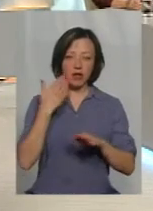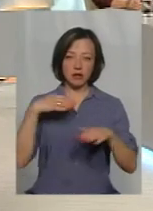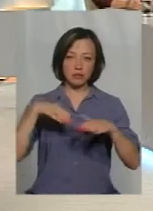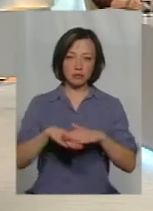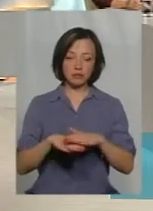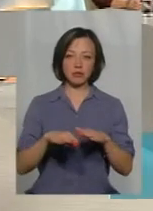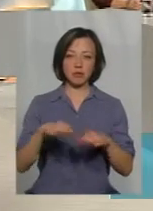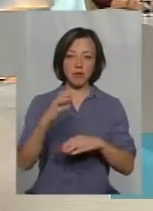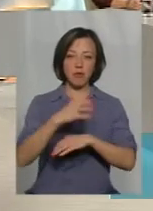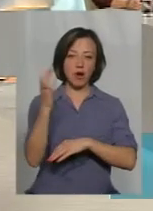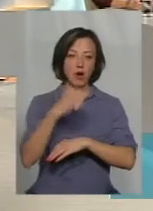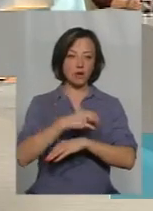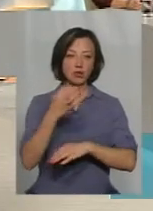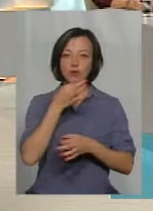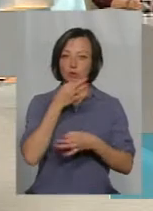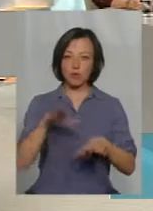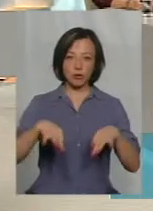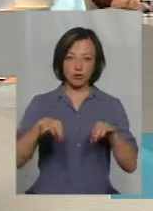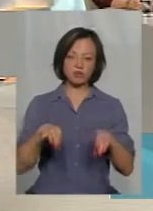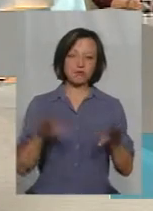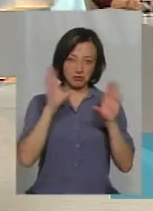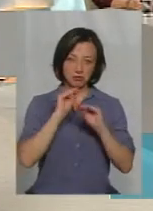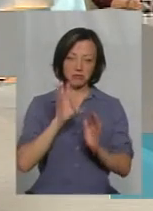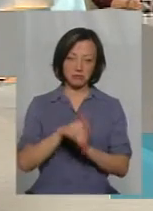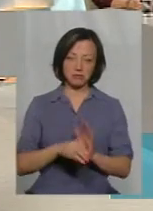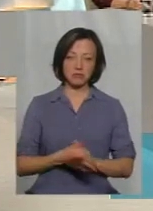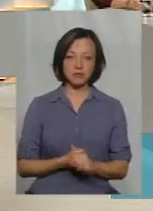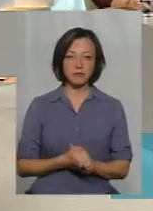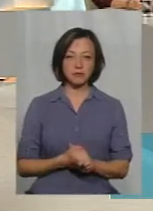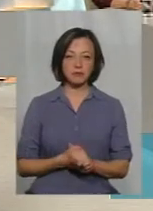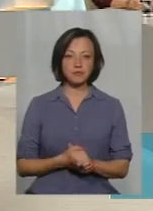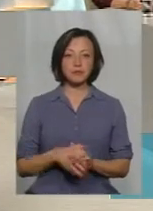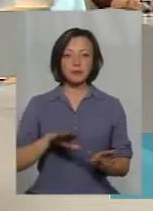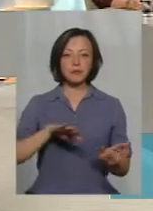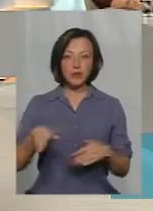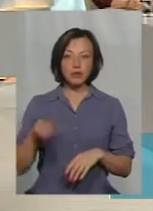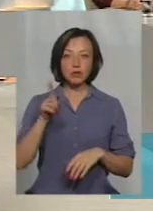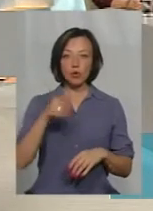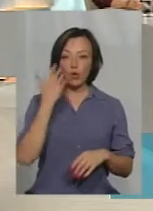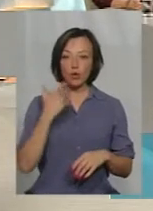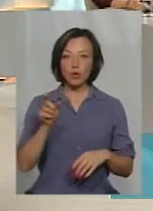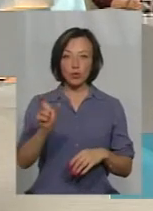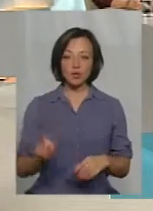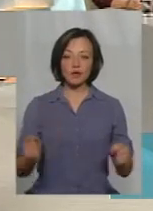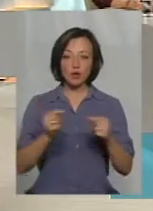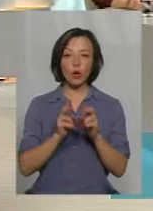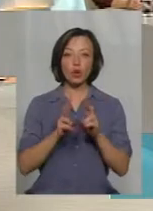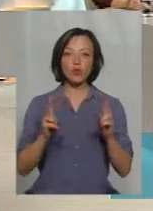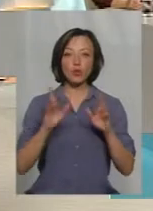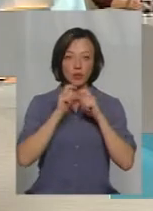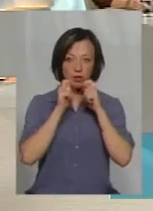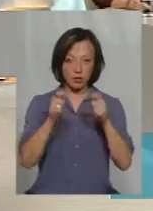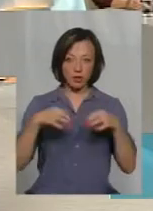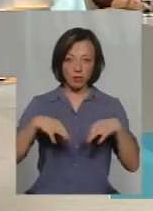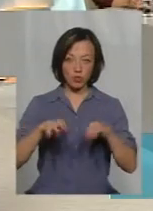металу, що в багажник будь-якої машини вони достатньо таки поміщаються вільно. Після того, коли людина визначається, хто буде дарувати